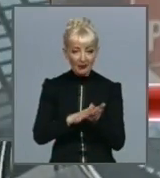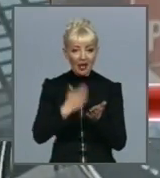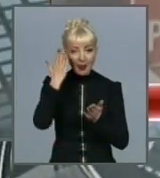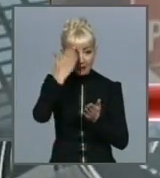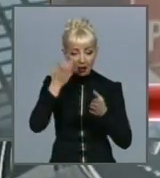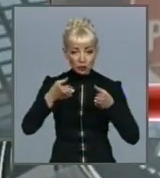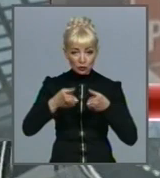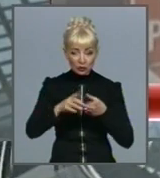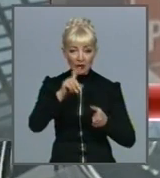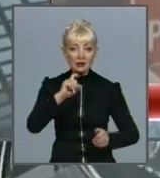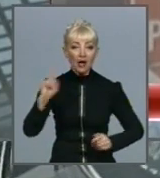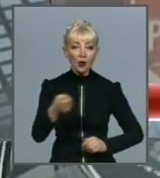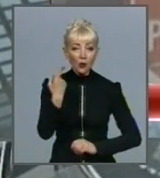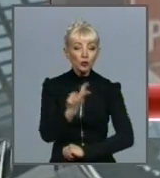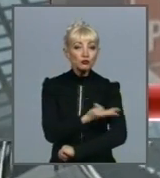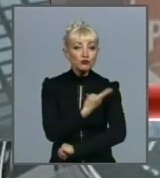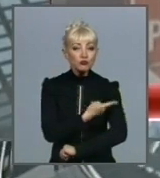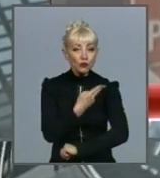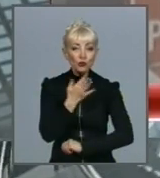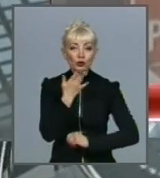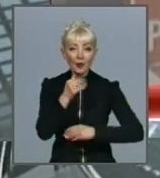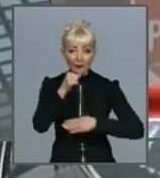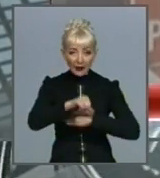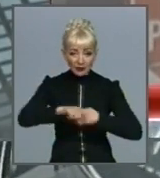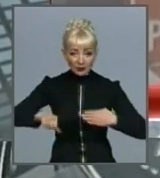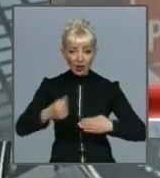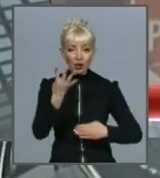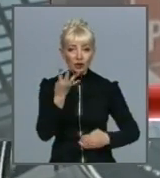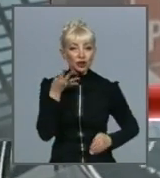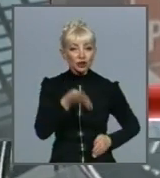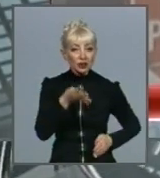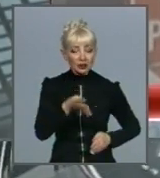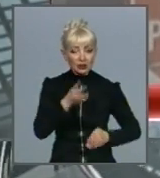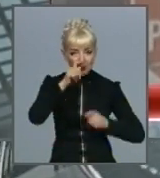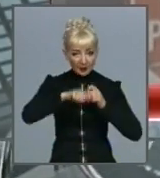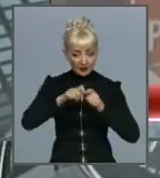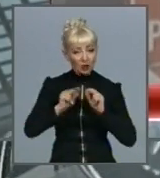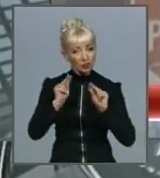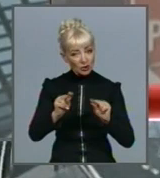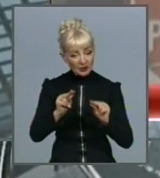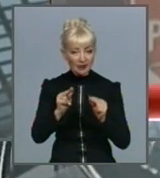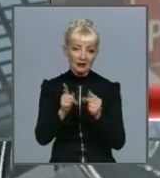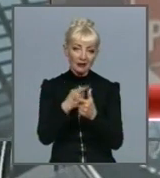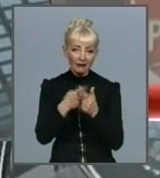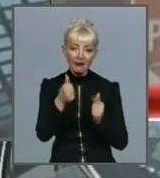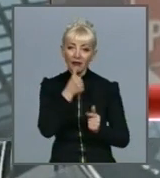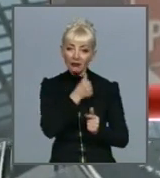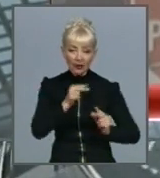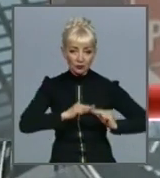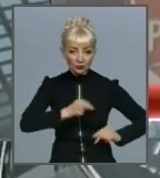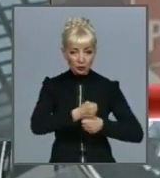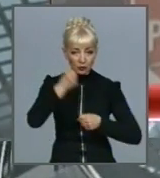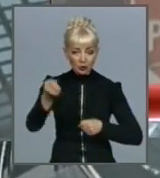польські прикордонники здійснили понад 4 тисячі перевірок легальності працевлаштування і виявили, що 14,7